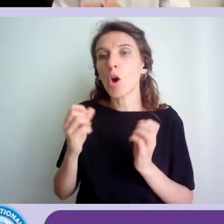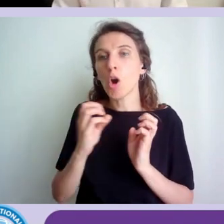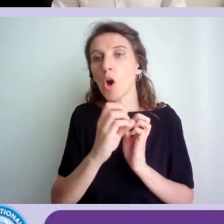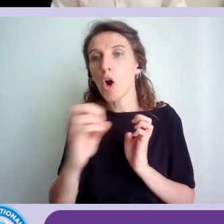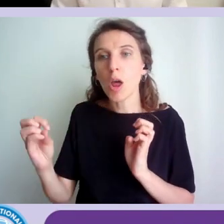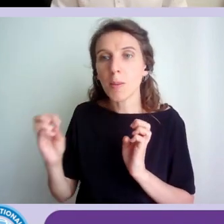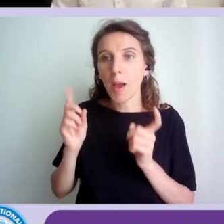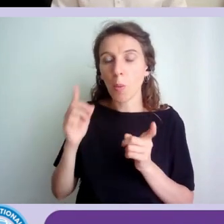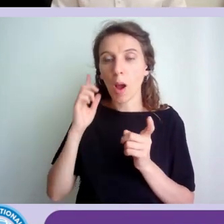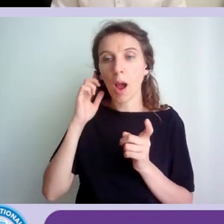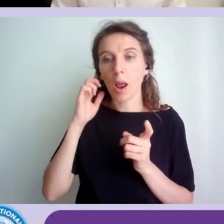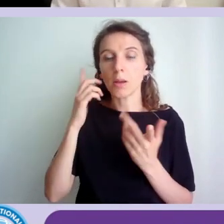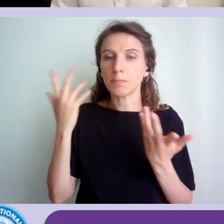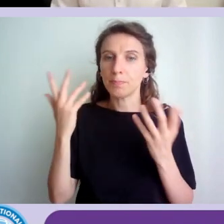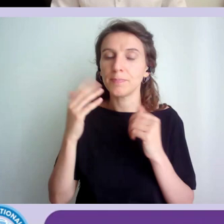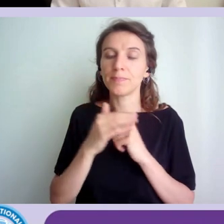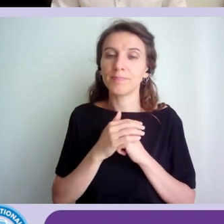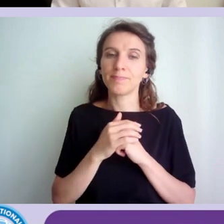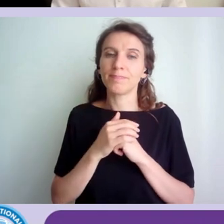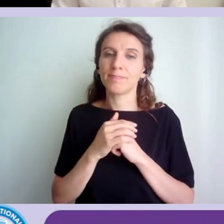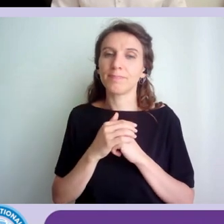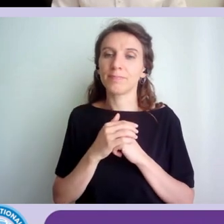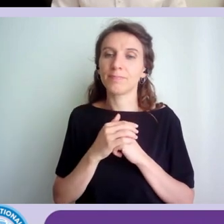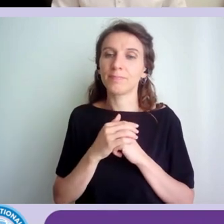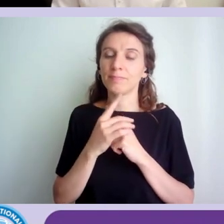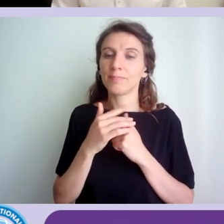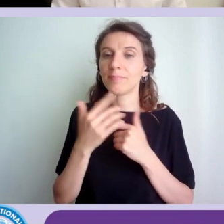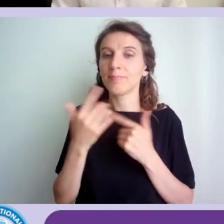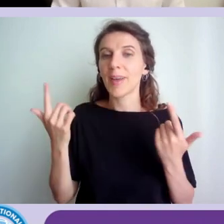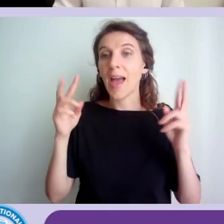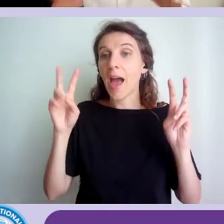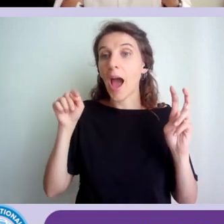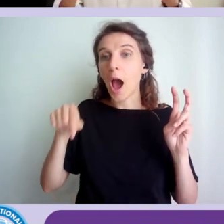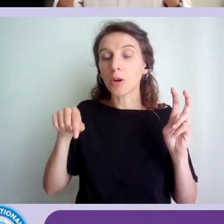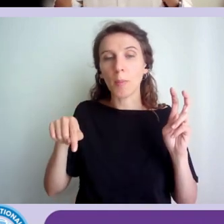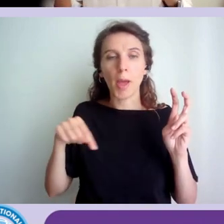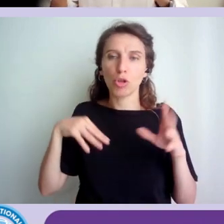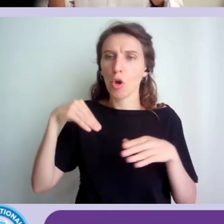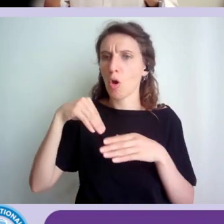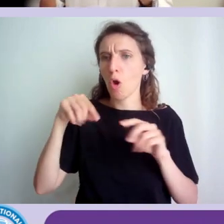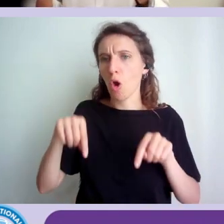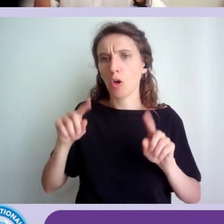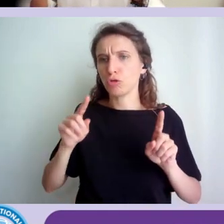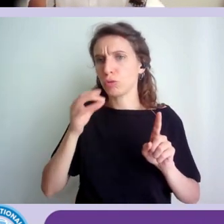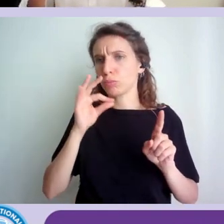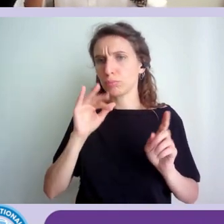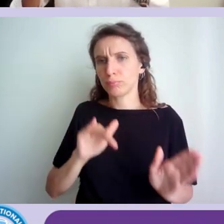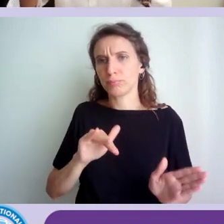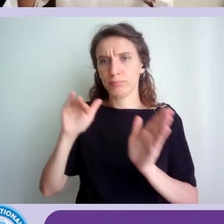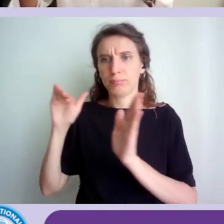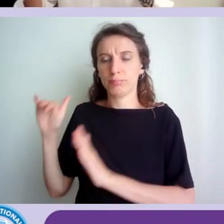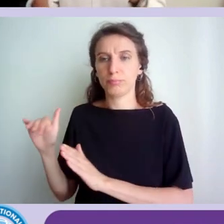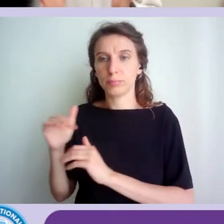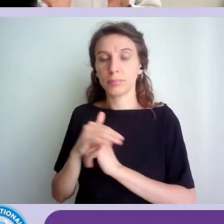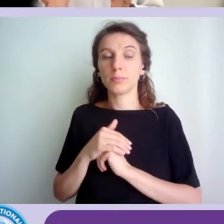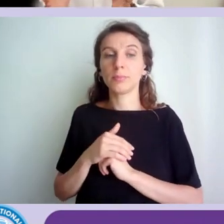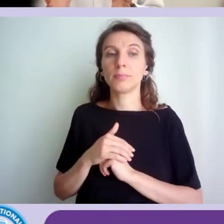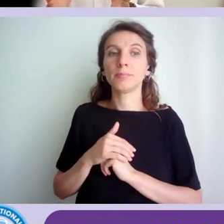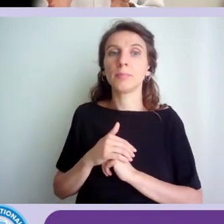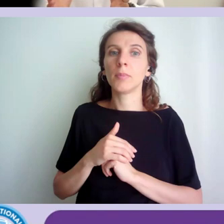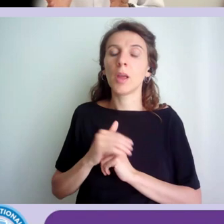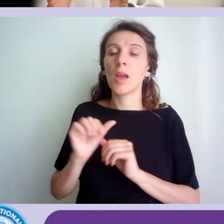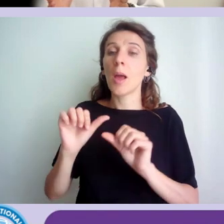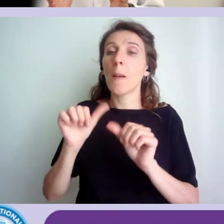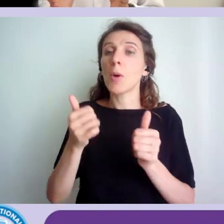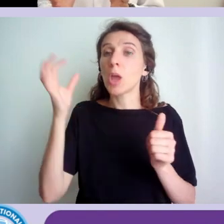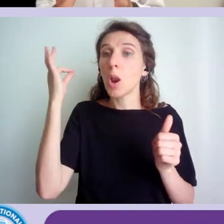rischio. Insomma, questo è fuori dal tema di oggi. Dunque, vedete che c'è molto del modello di